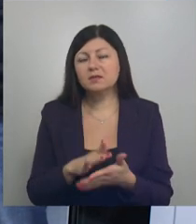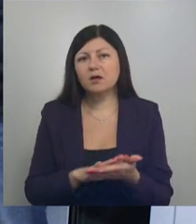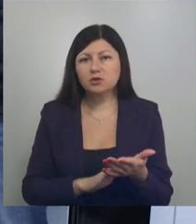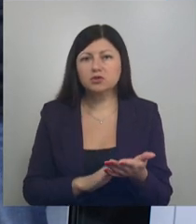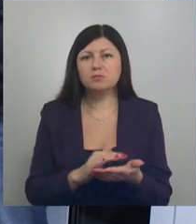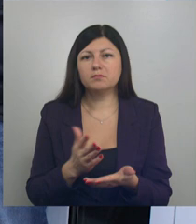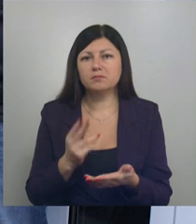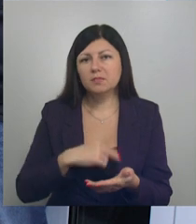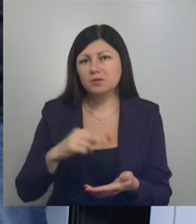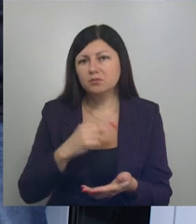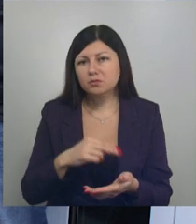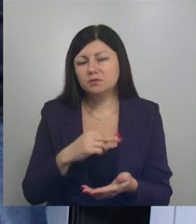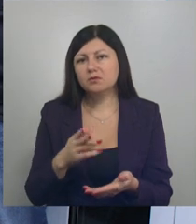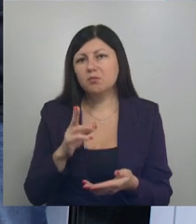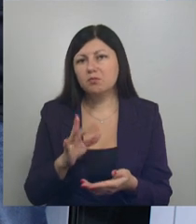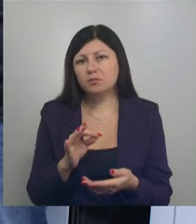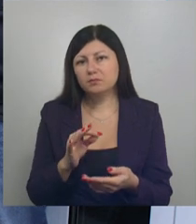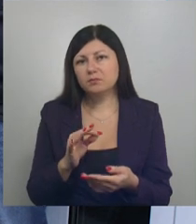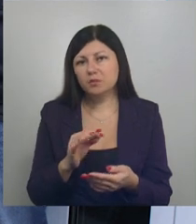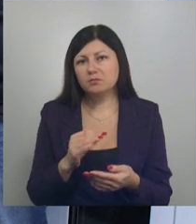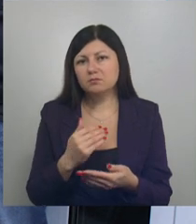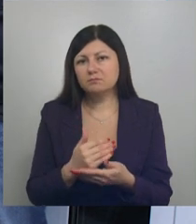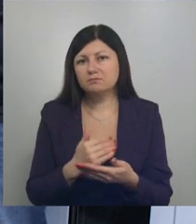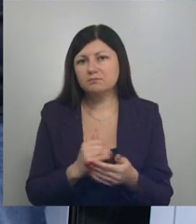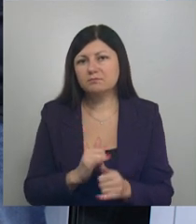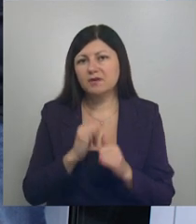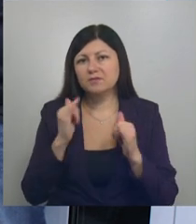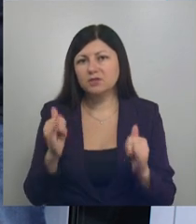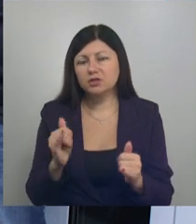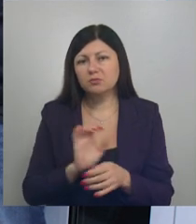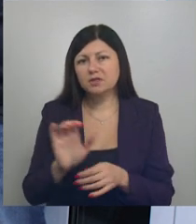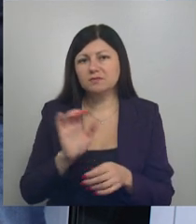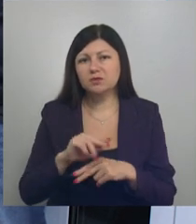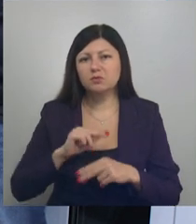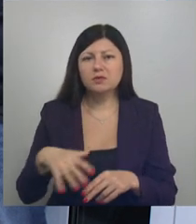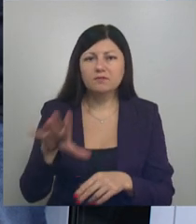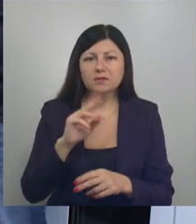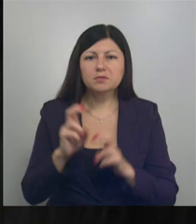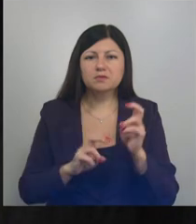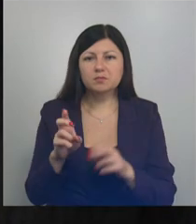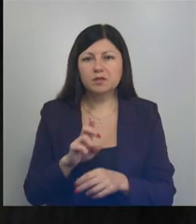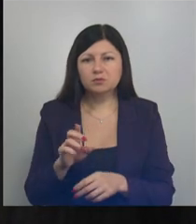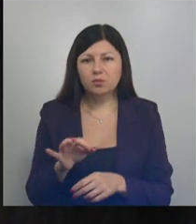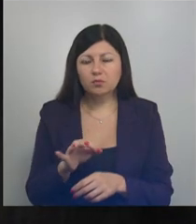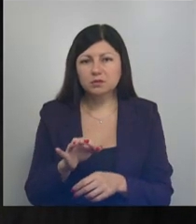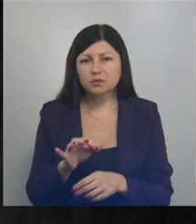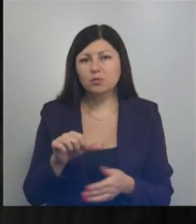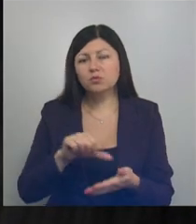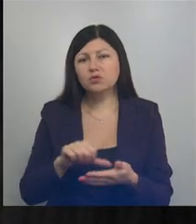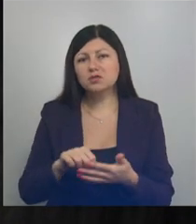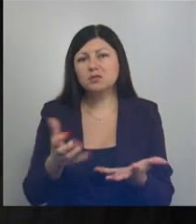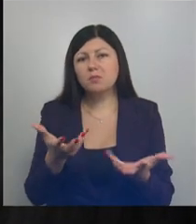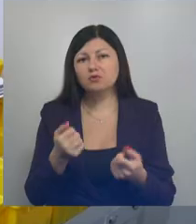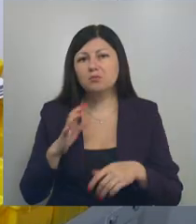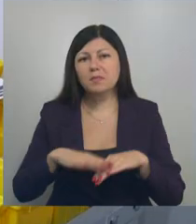продолжить работу по поступательному движению, по повышению производительности труда на всех предприятиях Белгородской области. Участники получают